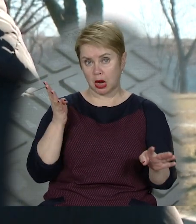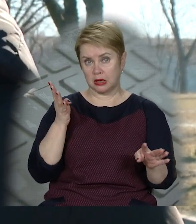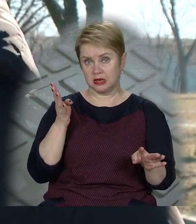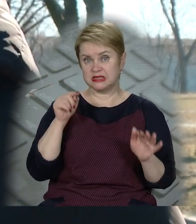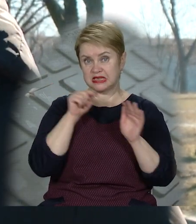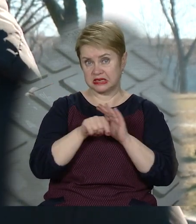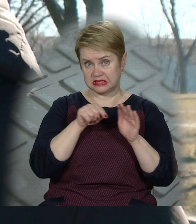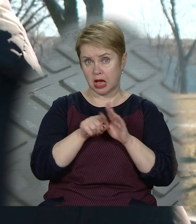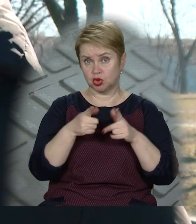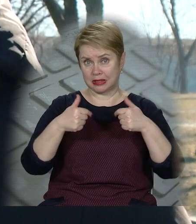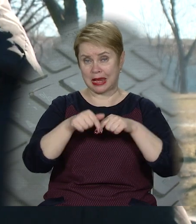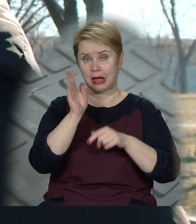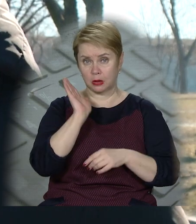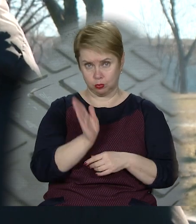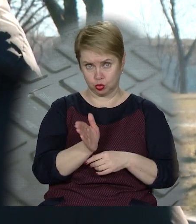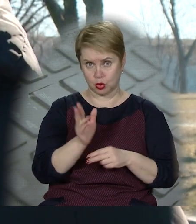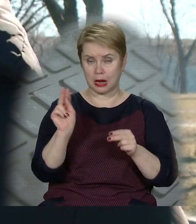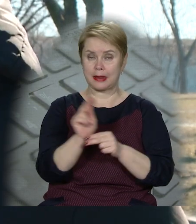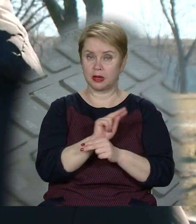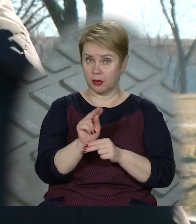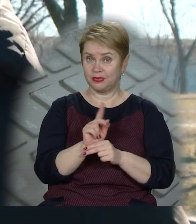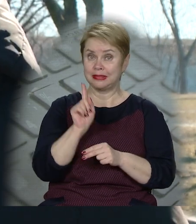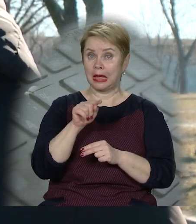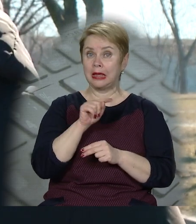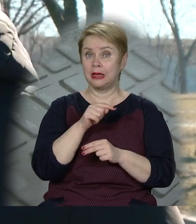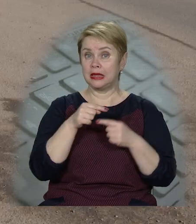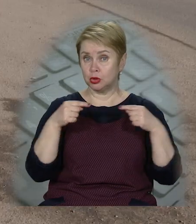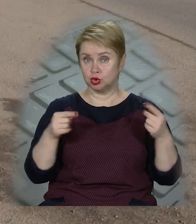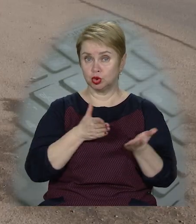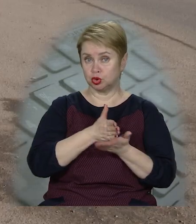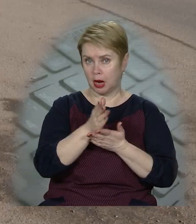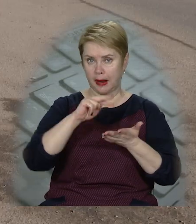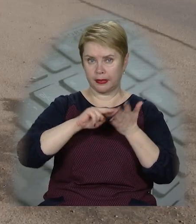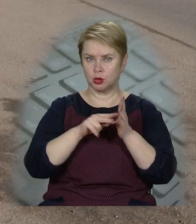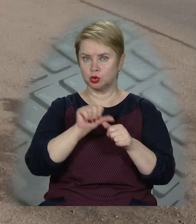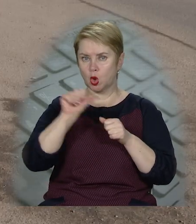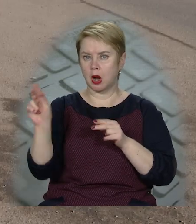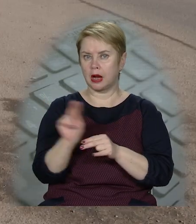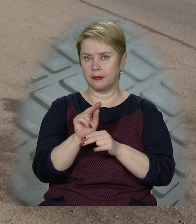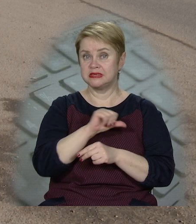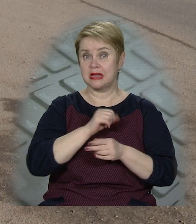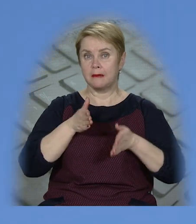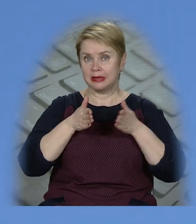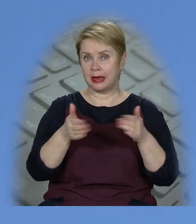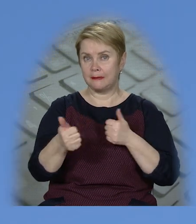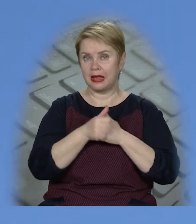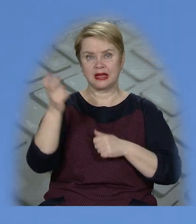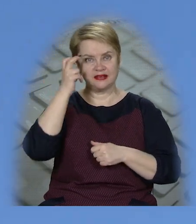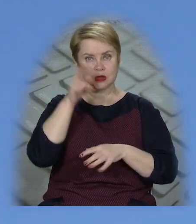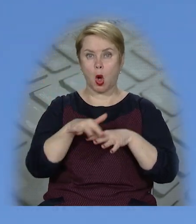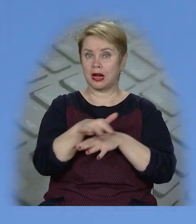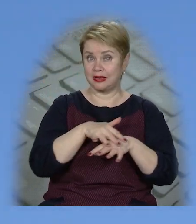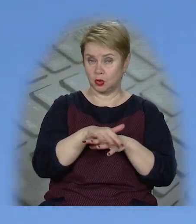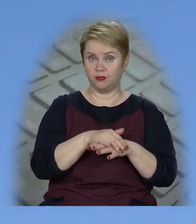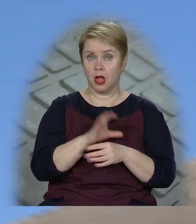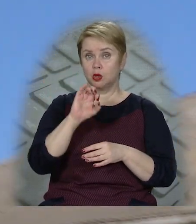зазначені ділянки будемо відремонтувати та інші шляхи. Планується, зокрема, ремонт саме ділянки біля Київського